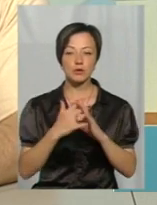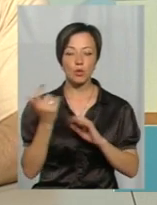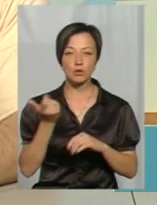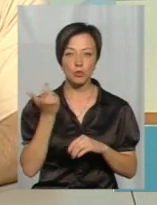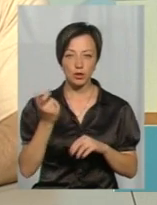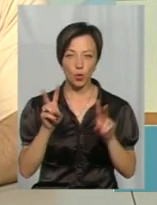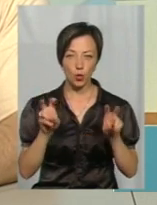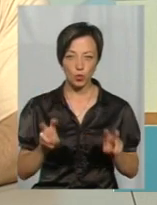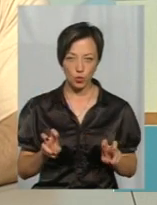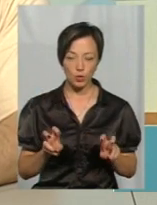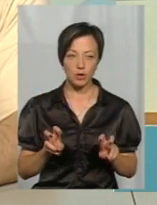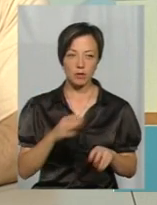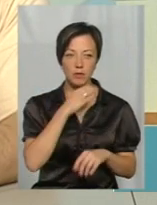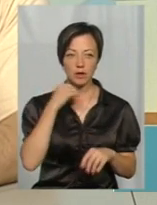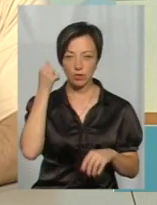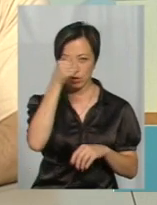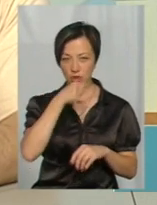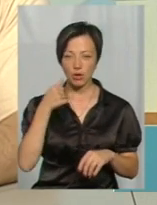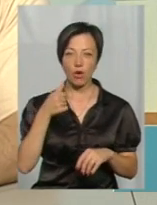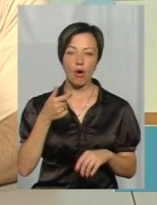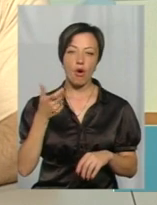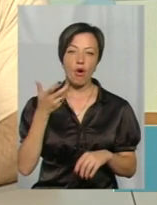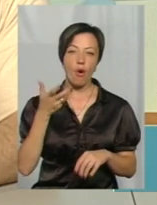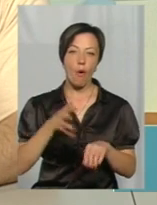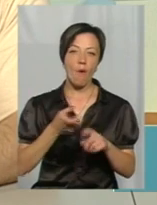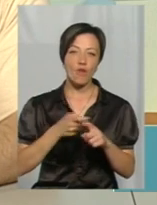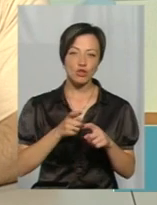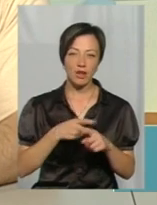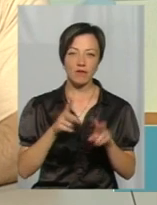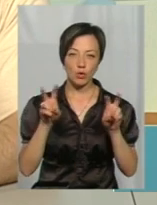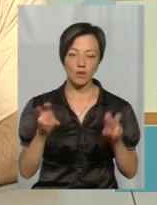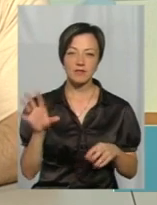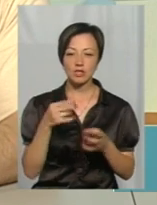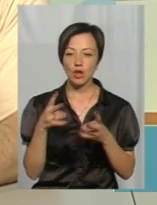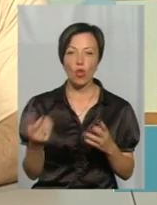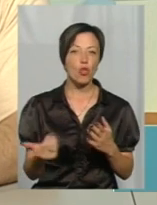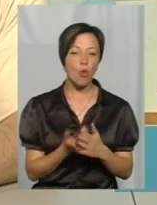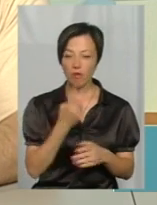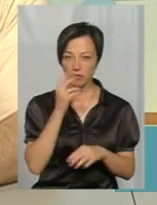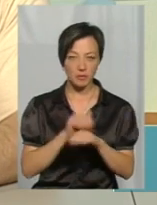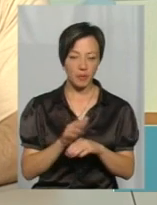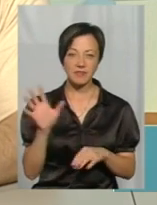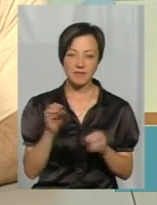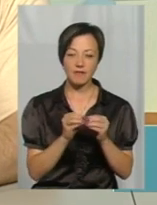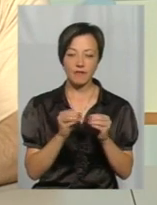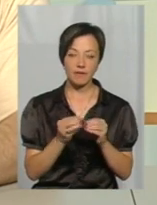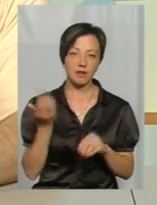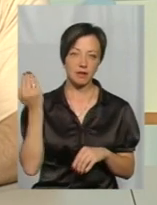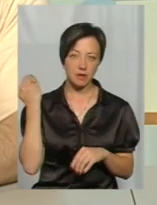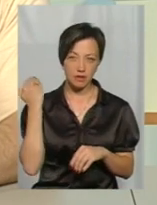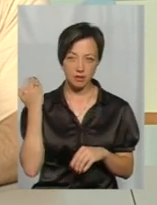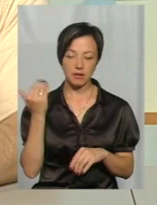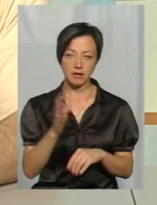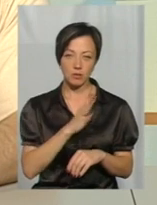-осподарських культур, багаторічних, наставів в Олачевих культур. Всі шкідники нового, щось ми такого не побачили. Всі шкідники, які,